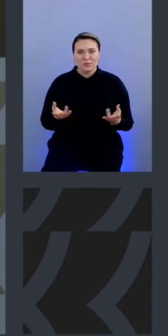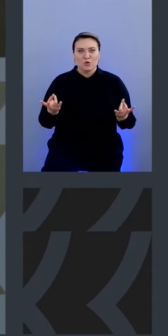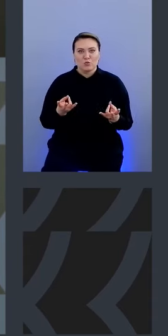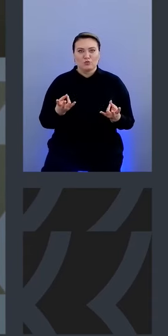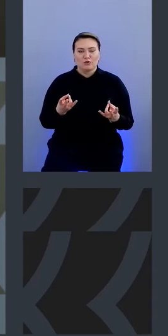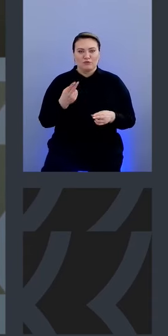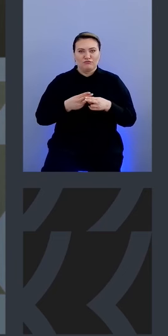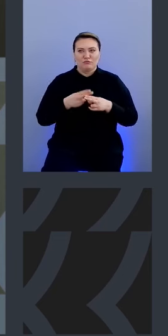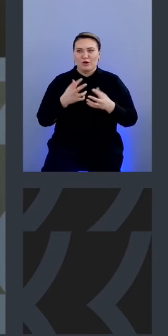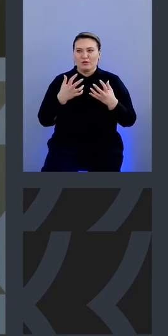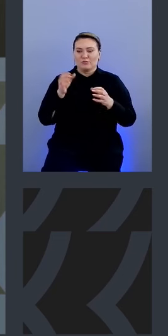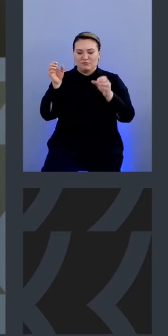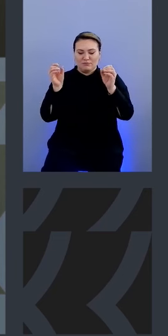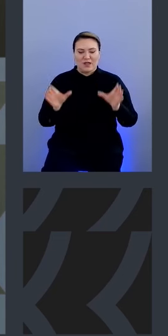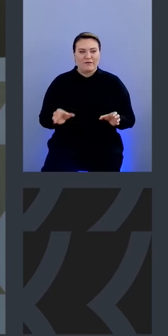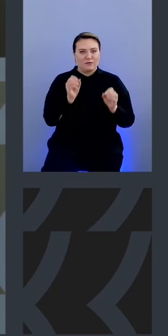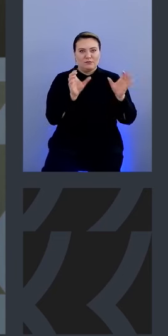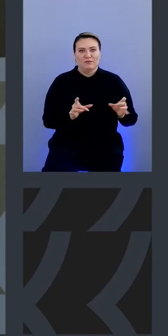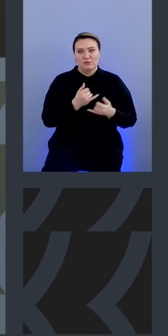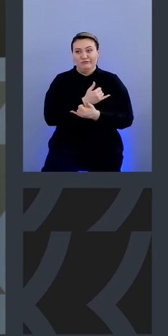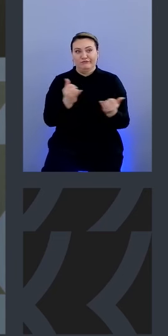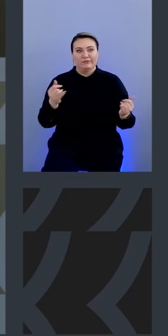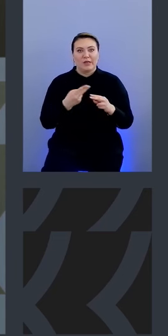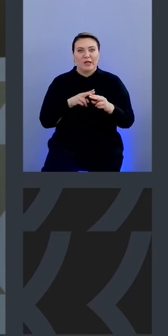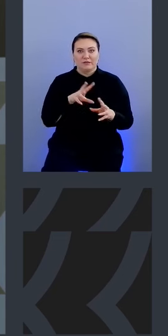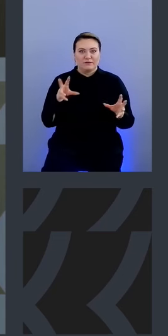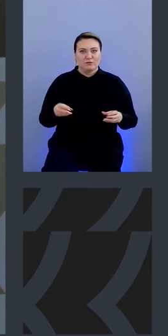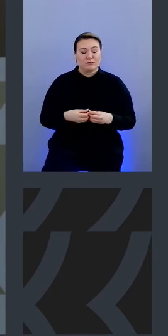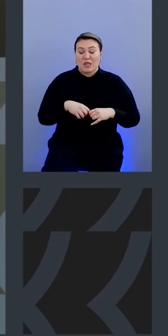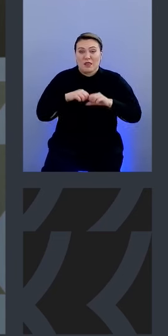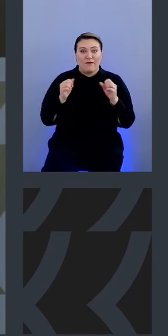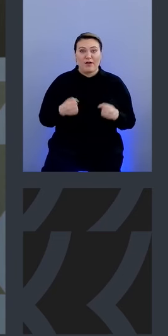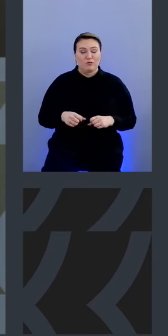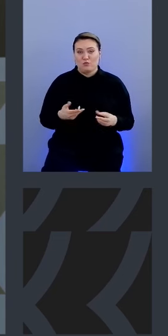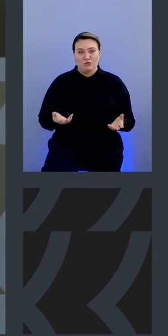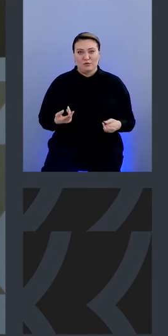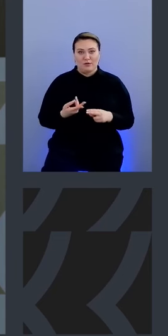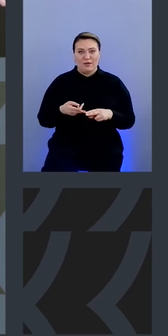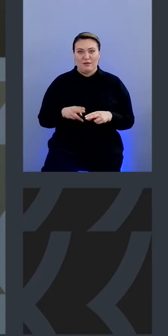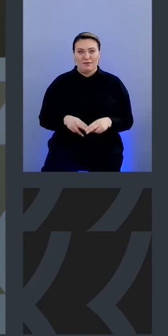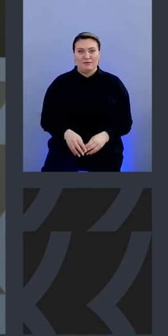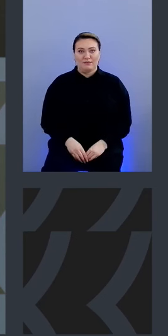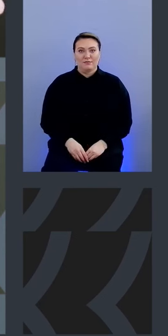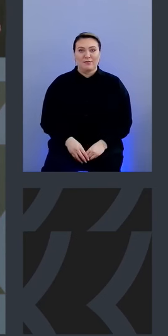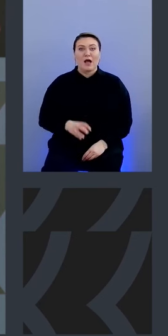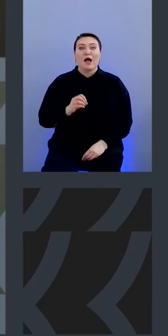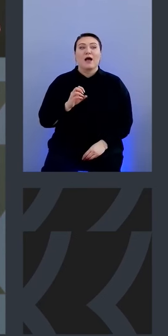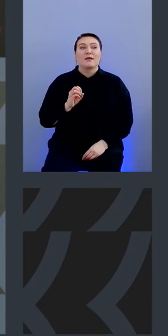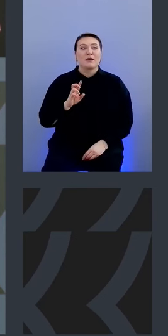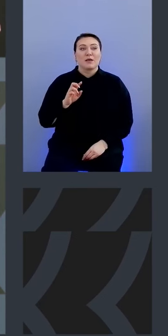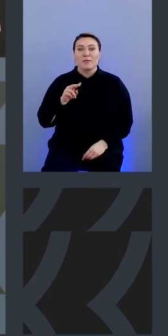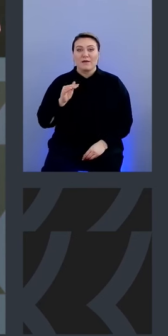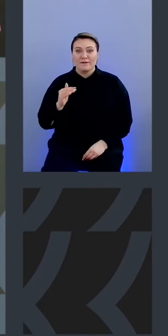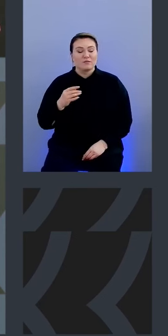железных серверов для обслуживания средств fb да то есть это невозможно это unreal вот и bpf да очень